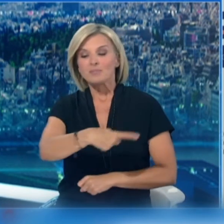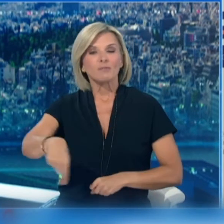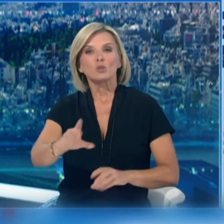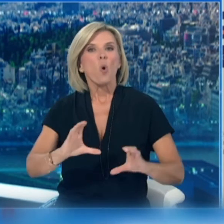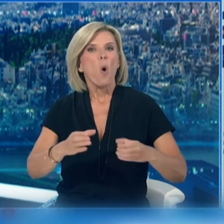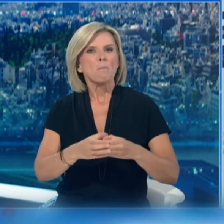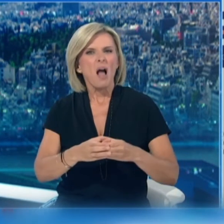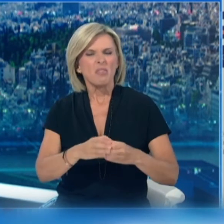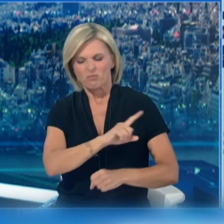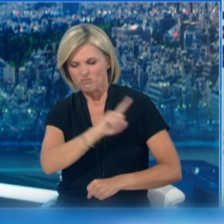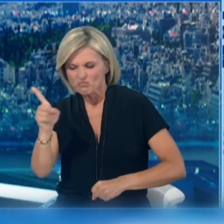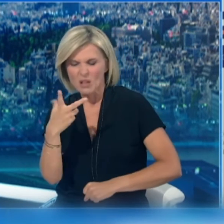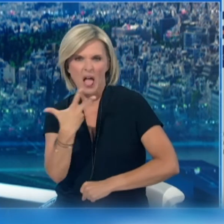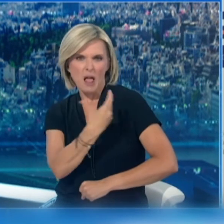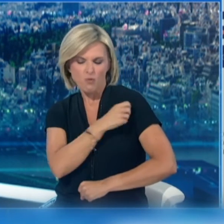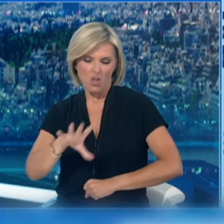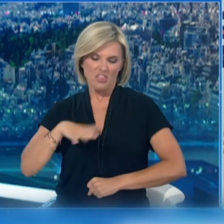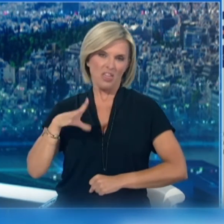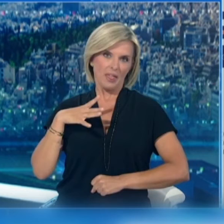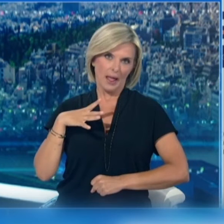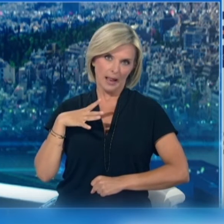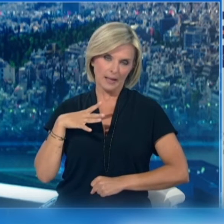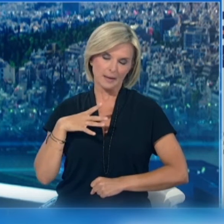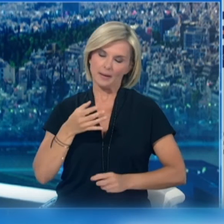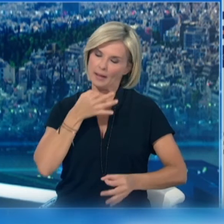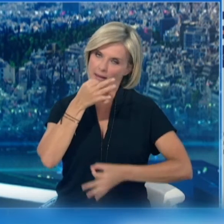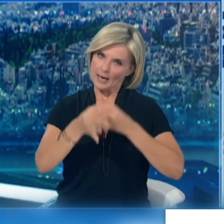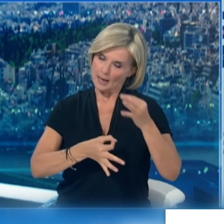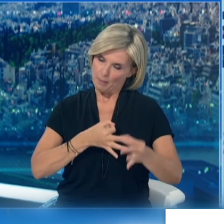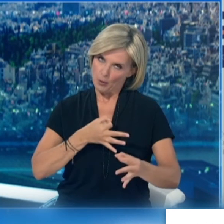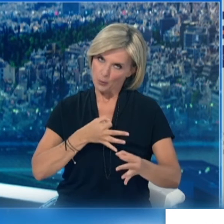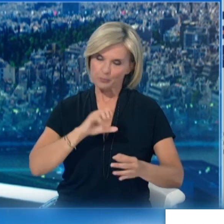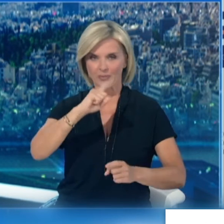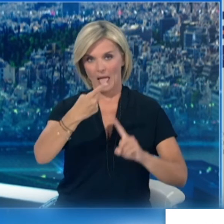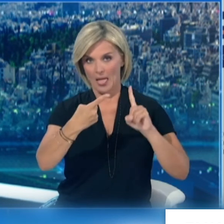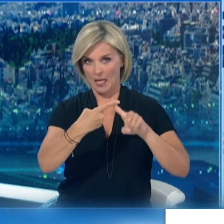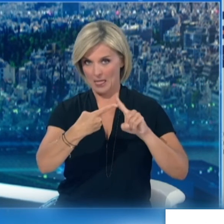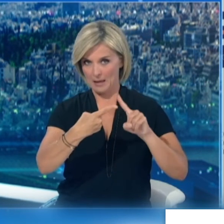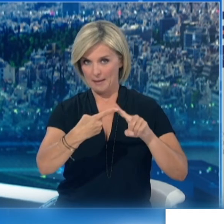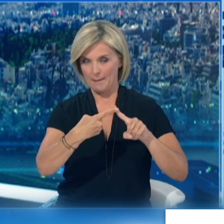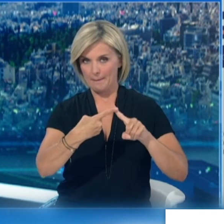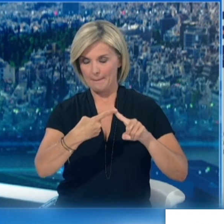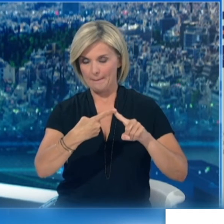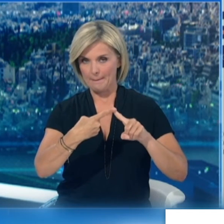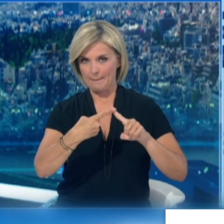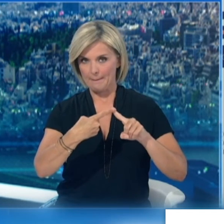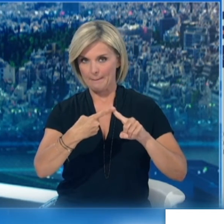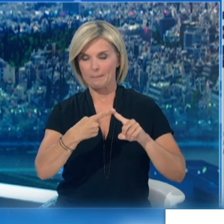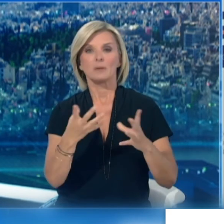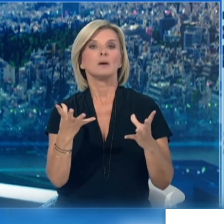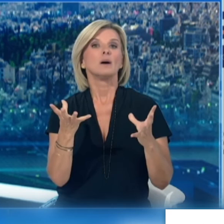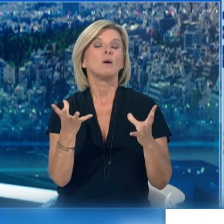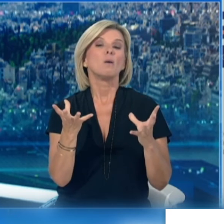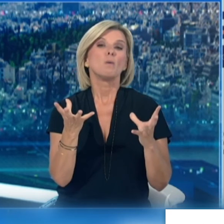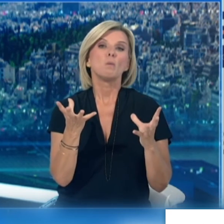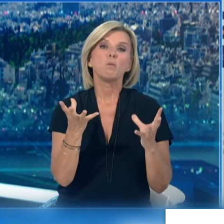πράγματα και κάποια ερώματα έχει πει η καθηγήτρια η κυρία Θεοδωρίδου το ένα είναι η συμμετοχή γιατρών